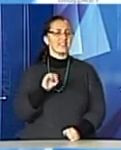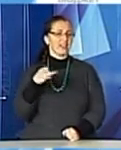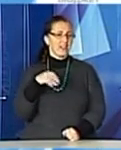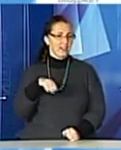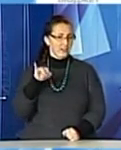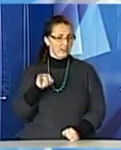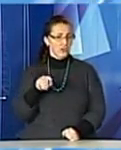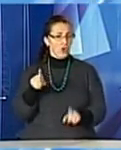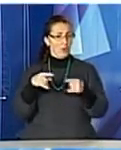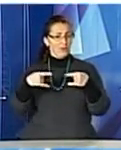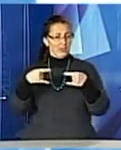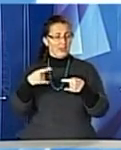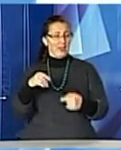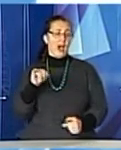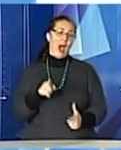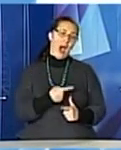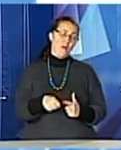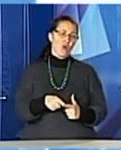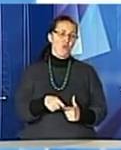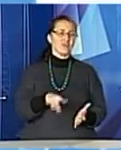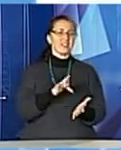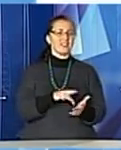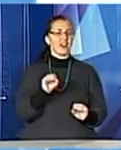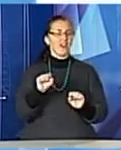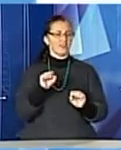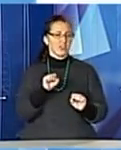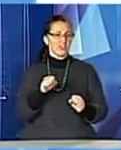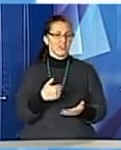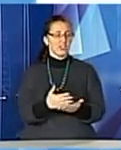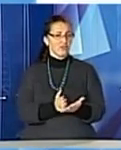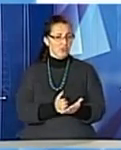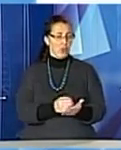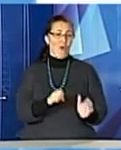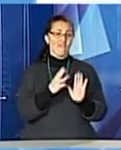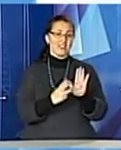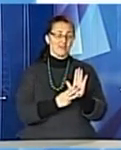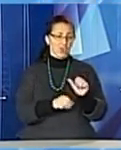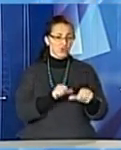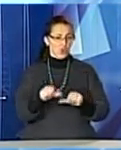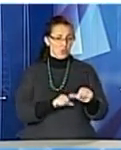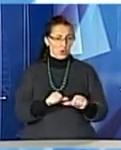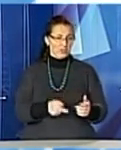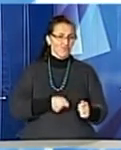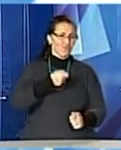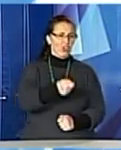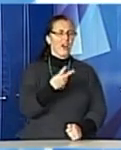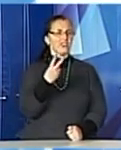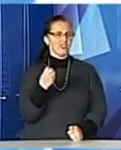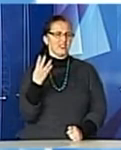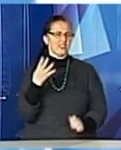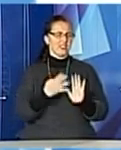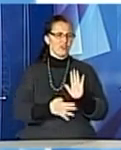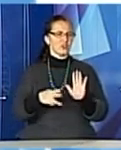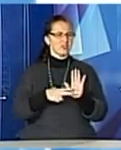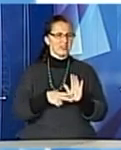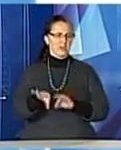екрані або ж у ЦНАПах міста. Загалом на громадський бюджет 2018 року подали 297 проєктів на